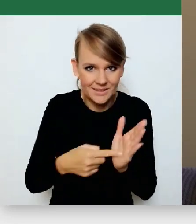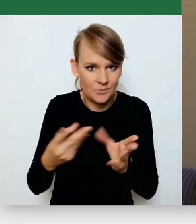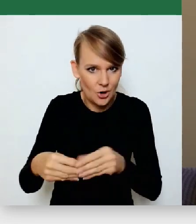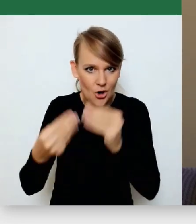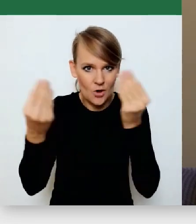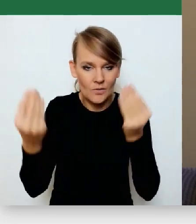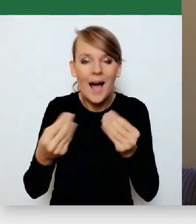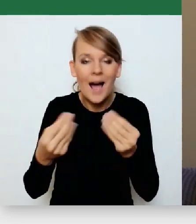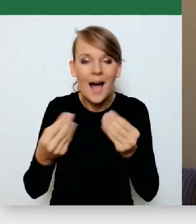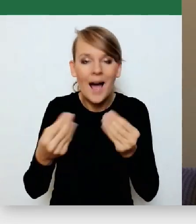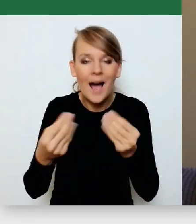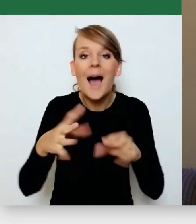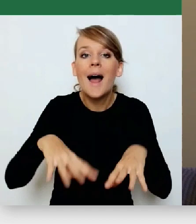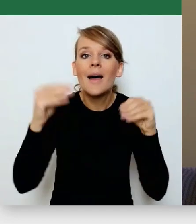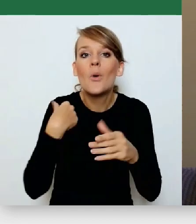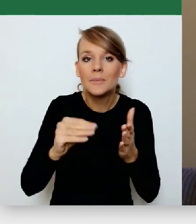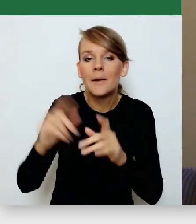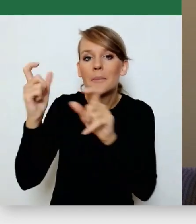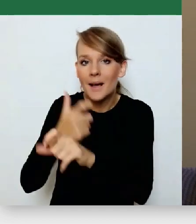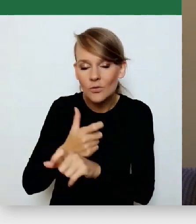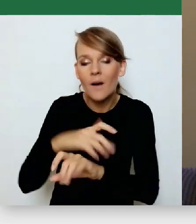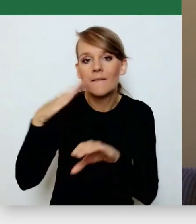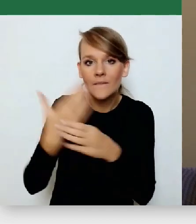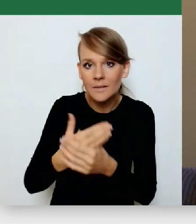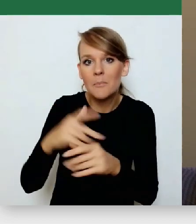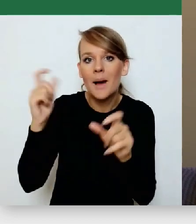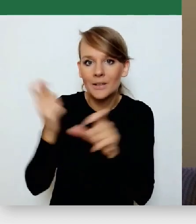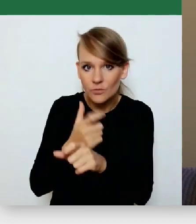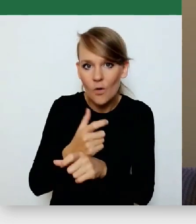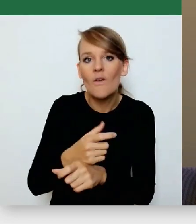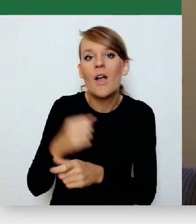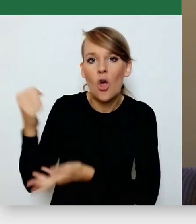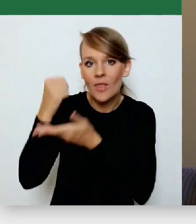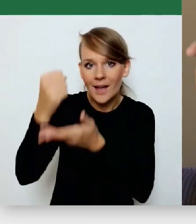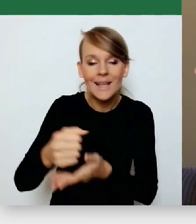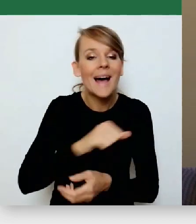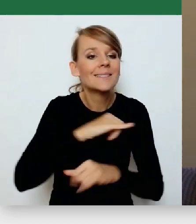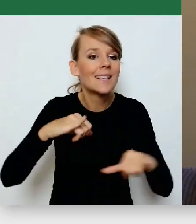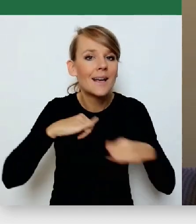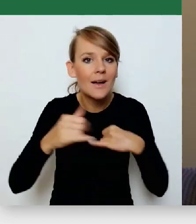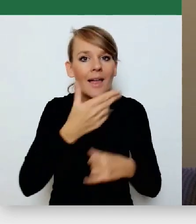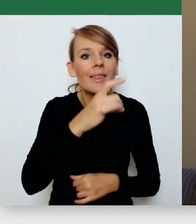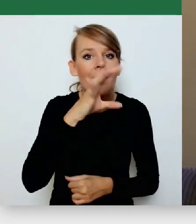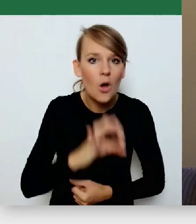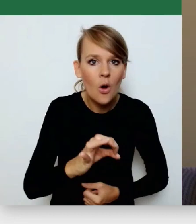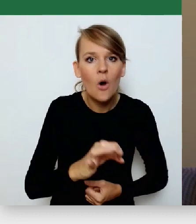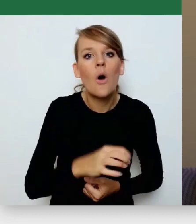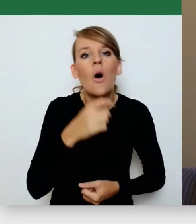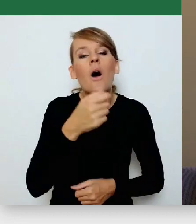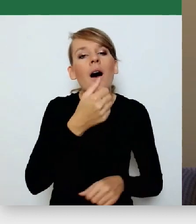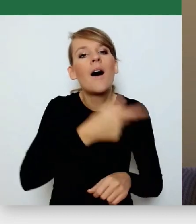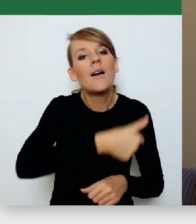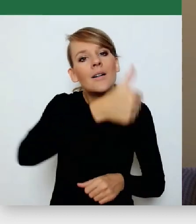początku tak, państwo i firmy państwowe mają dotacje, samorząd, NGOs-y, pracodawcy mają pożyczki. Ale dlaczego?